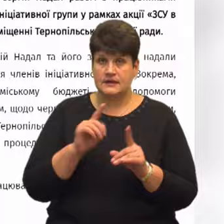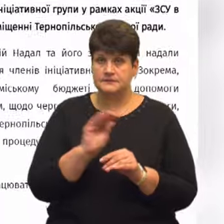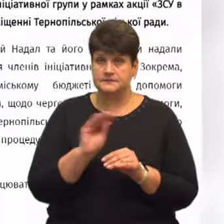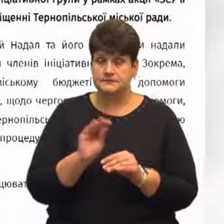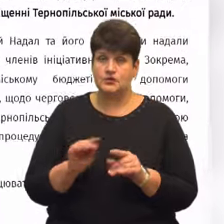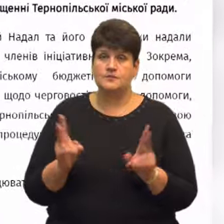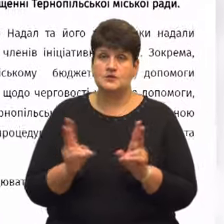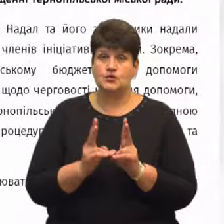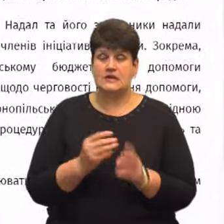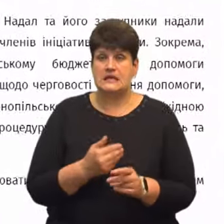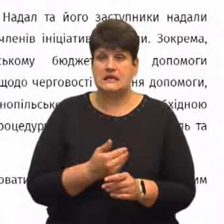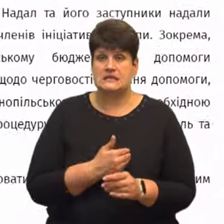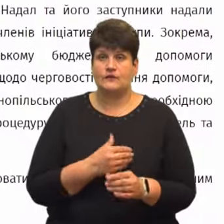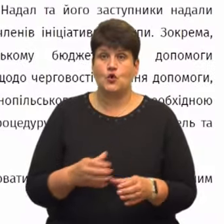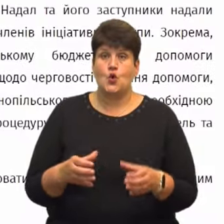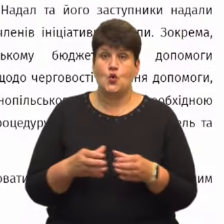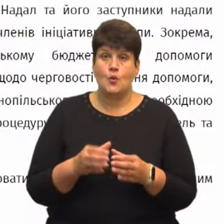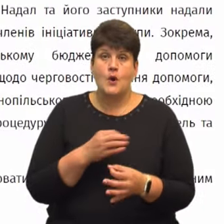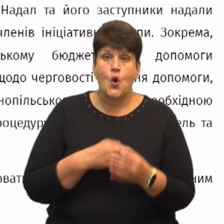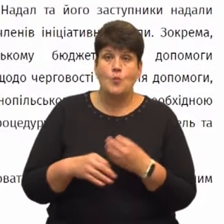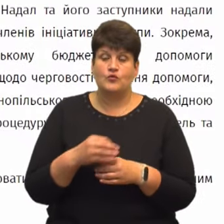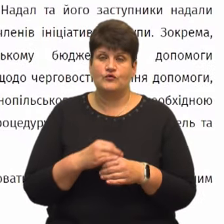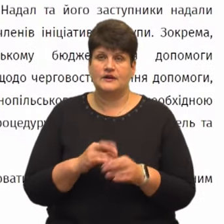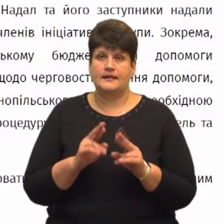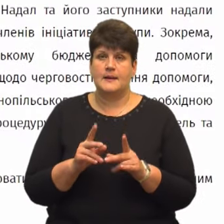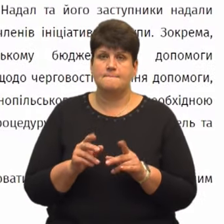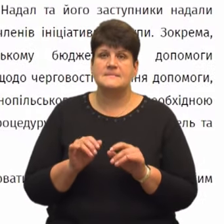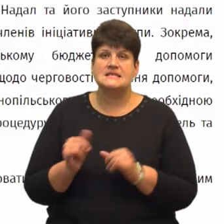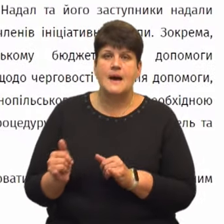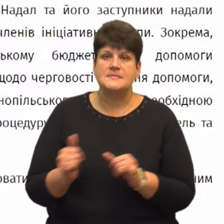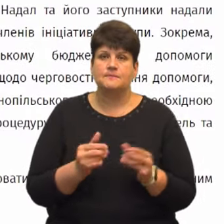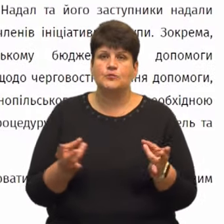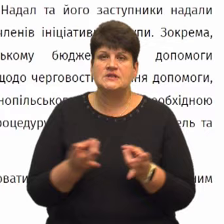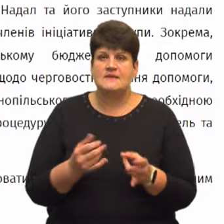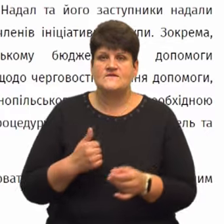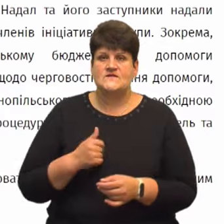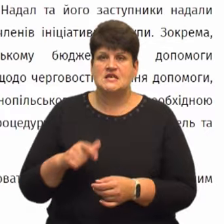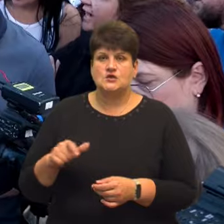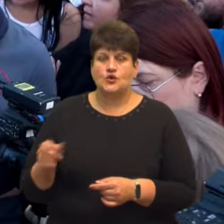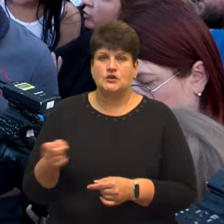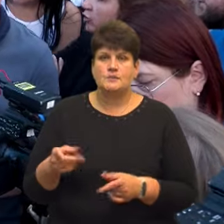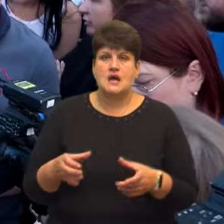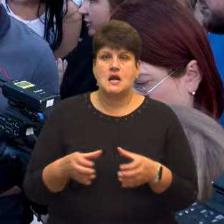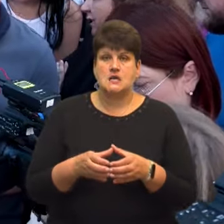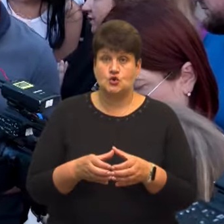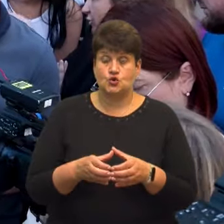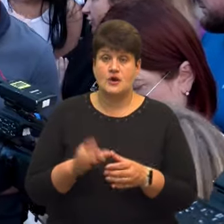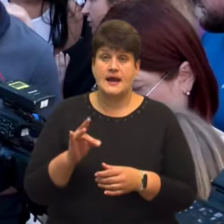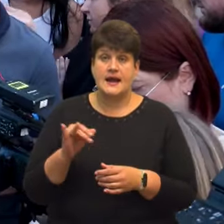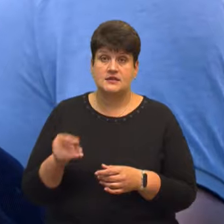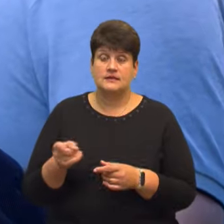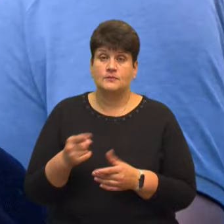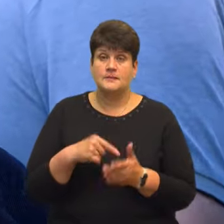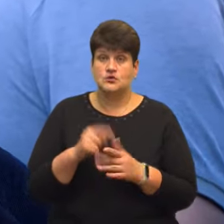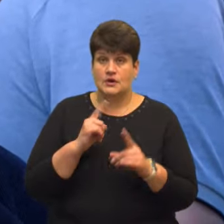зустрічі з ініціативною групою обговорили механізми забезпечення потреб військових Тернопільського гарнізону. Речниця Тернопільської